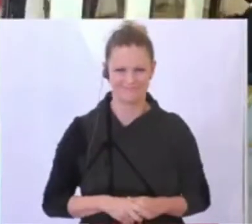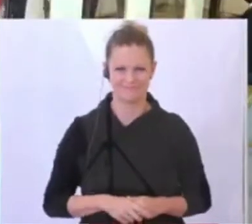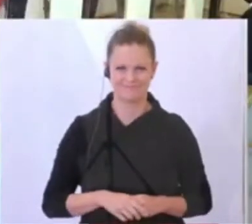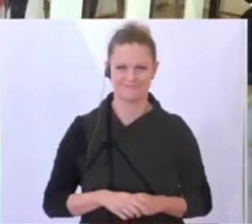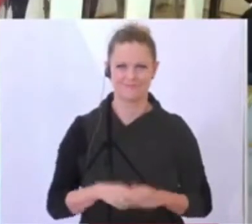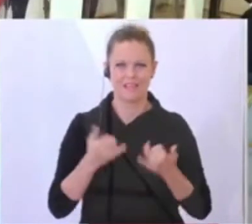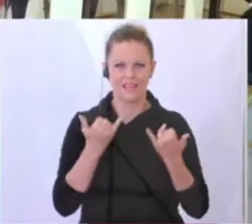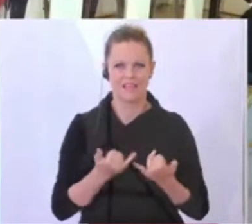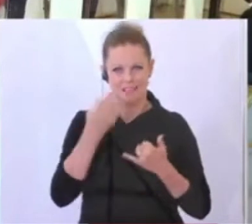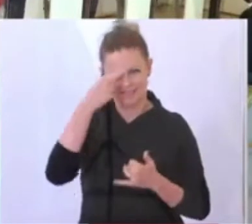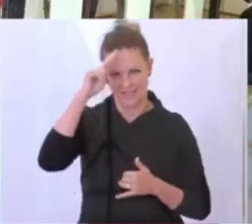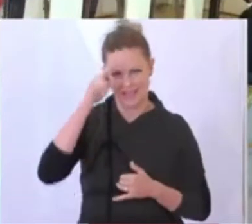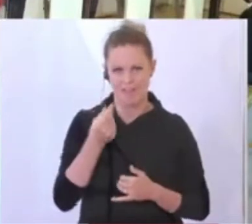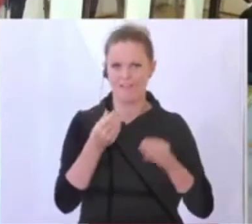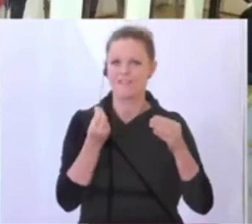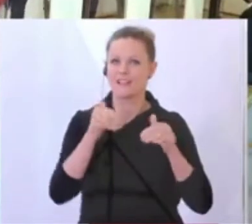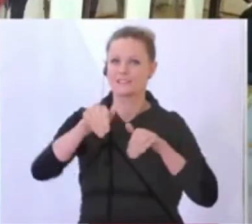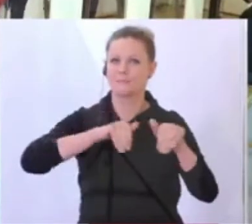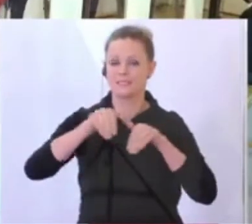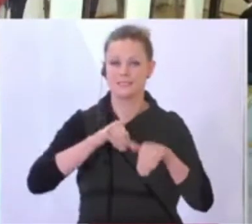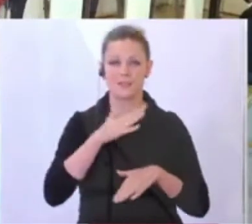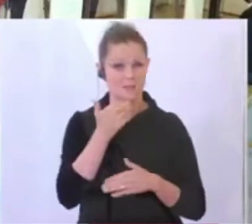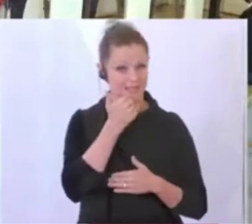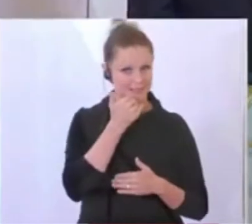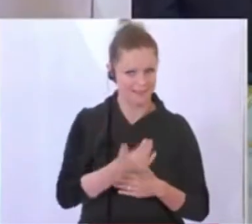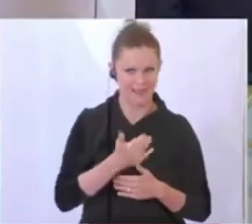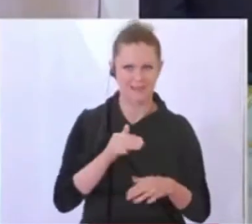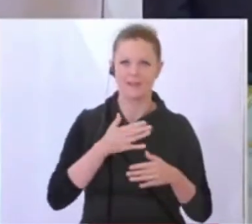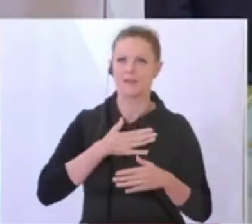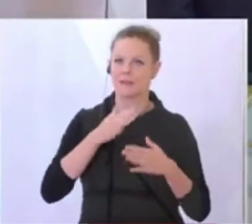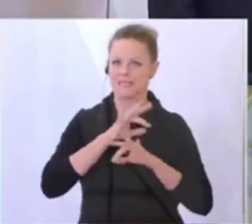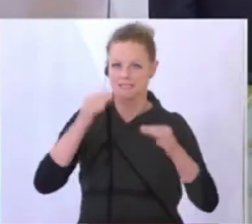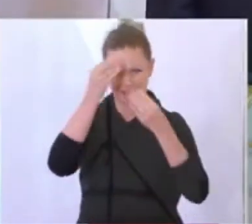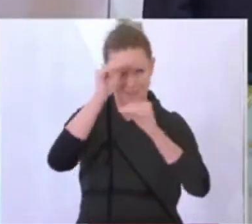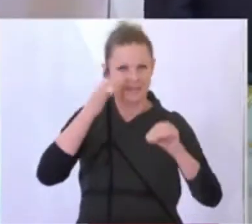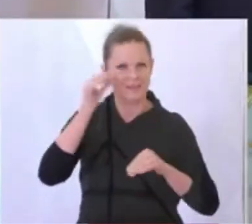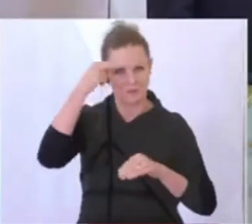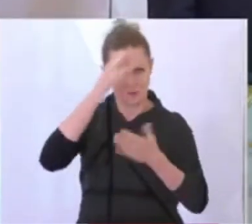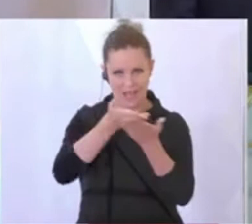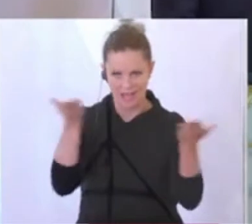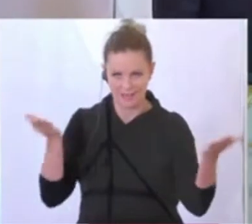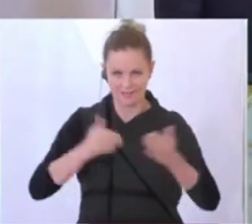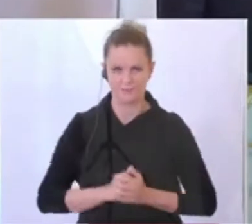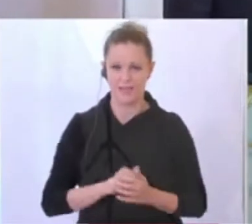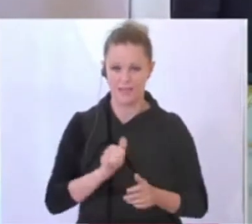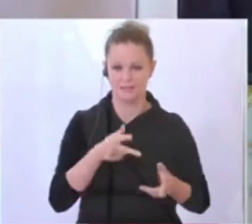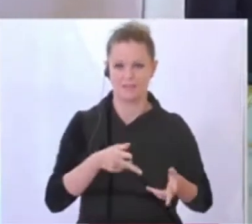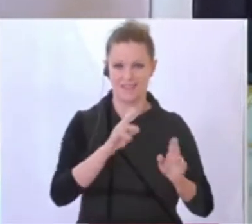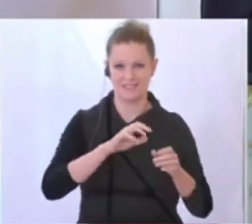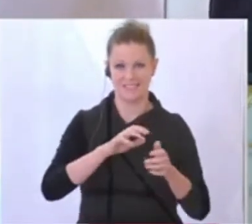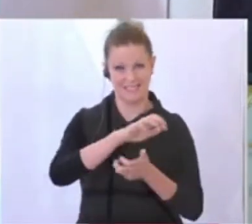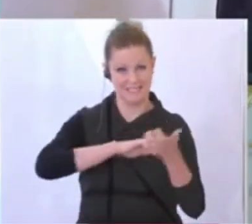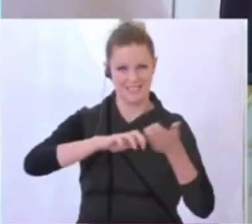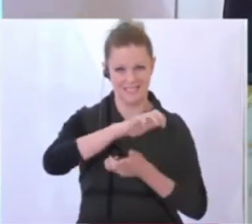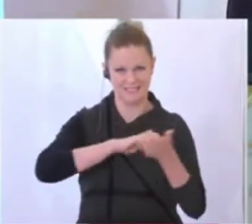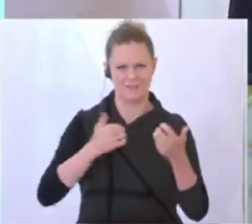Vizekanzler, Herr Finanzminister Gernot Blümel, bitteschön. Vielen Dank, meine sehr geehrten Damen und Herren. Wir haben in der ersten Phase der Krise, wie